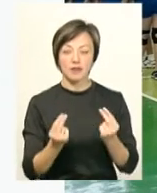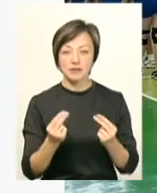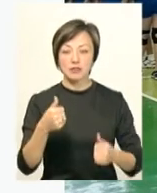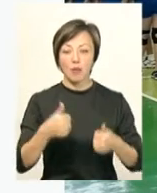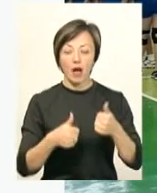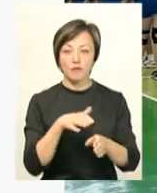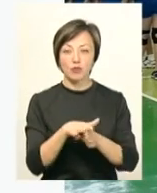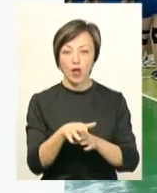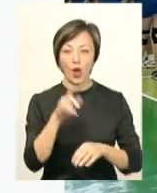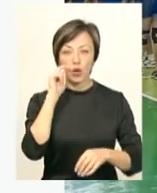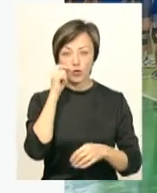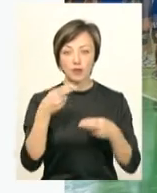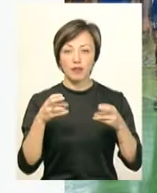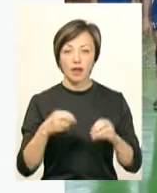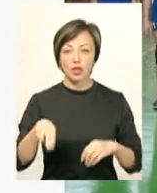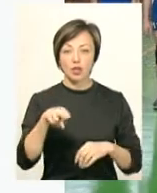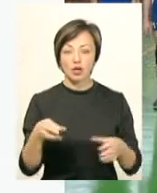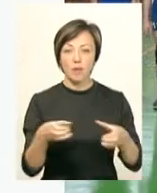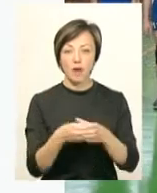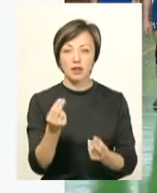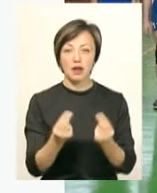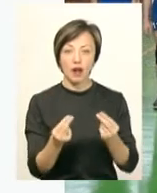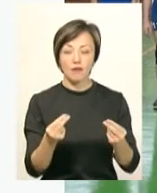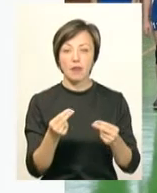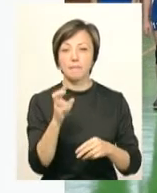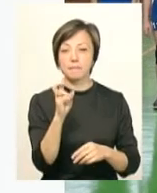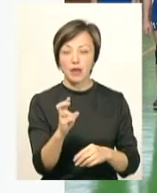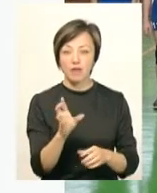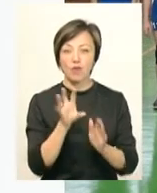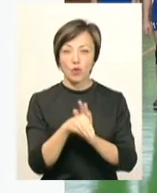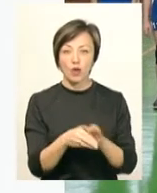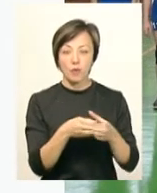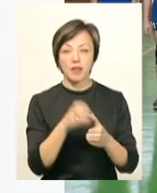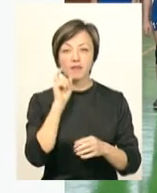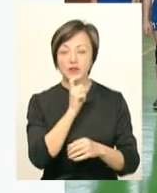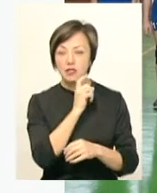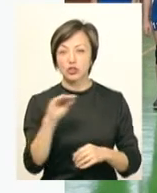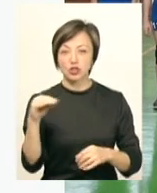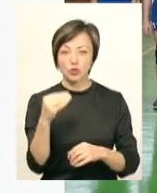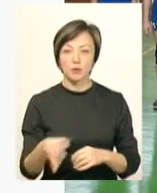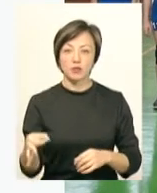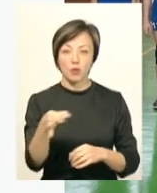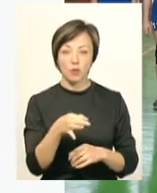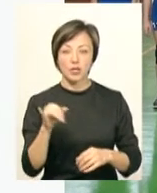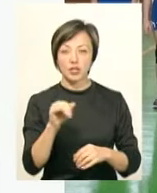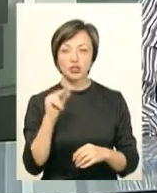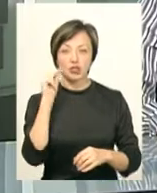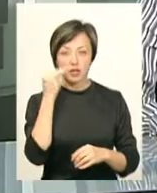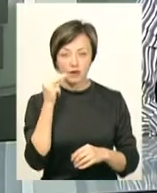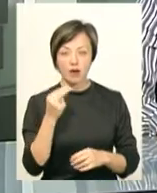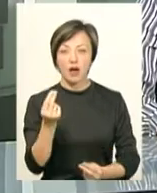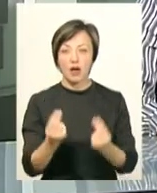Змагання відбувалося в Луцьку, де Дережнянська команда грала в групі «Б», в яку входять команди Вінниці, Житомирської області та Чернігова.